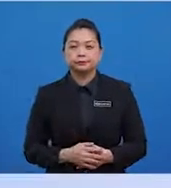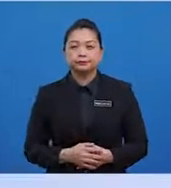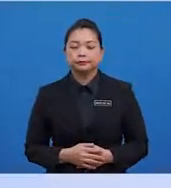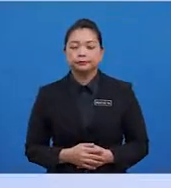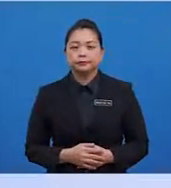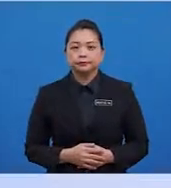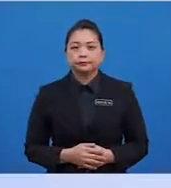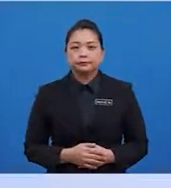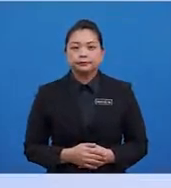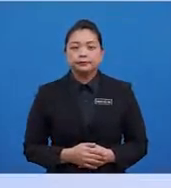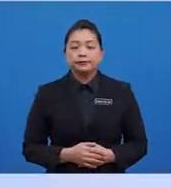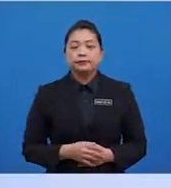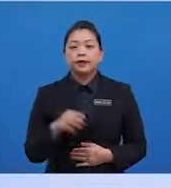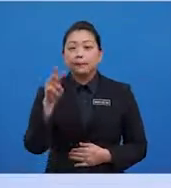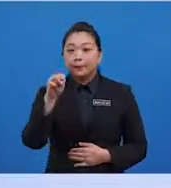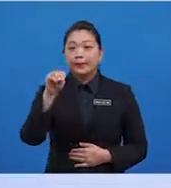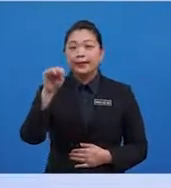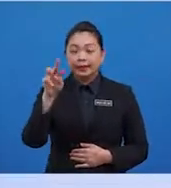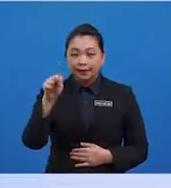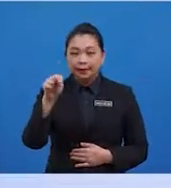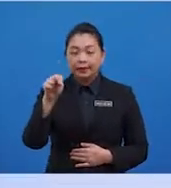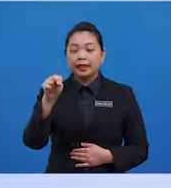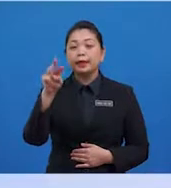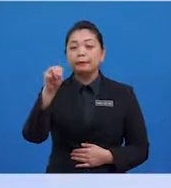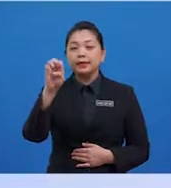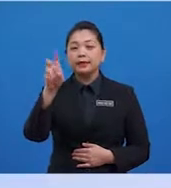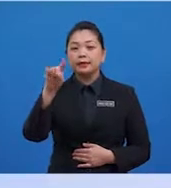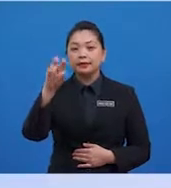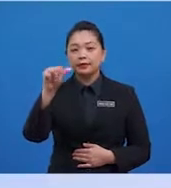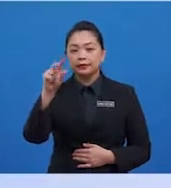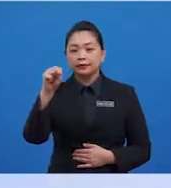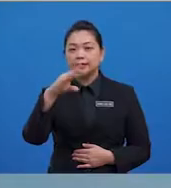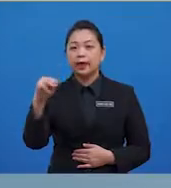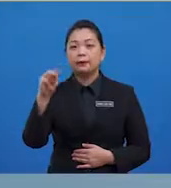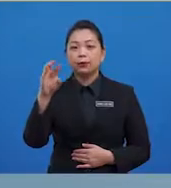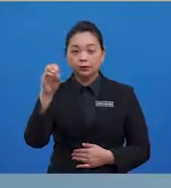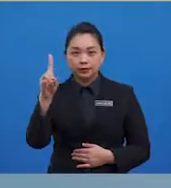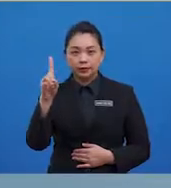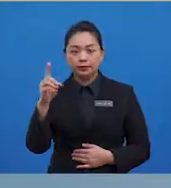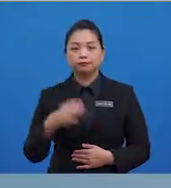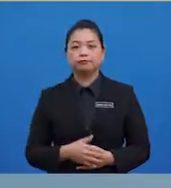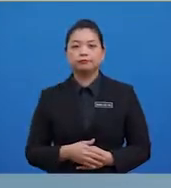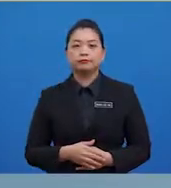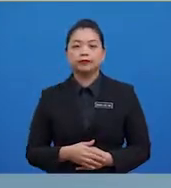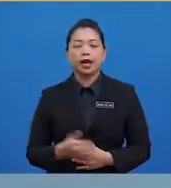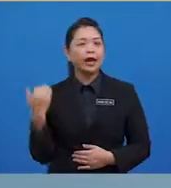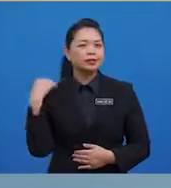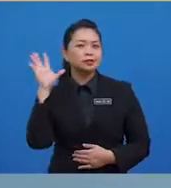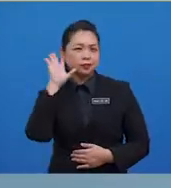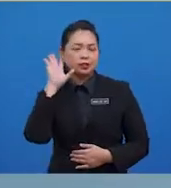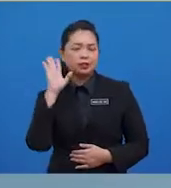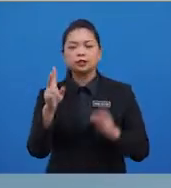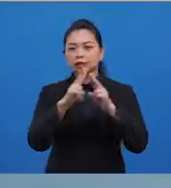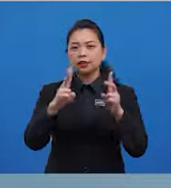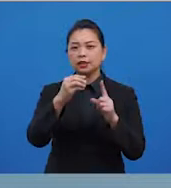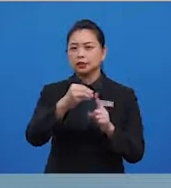ialah Mean, Median dan Mood. Ia kedengaran amat istimewa